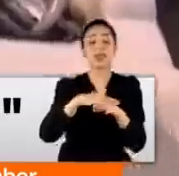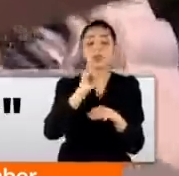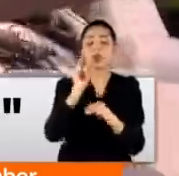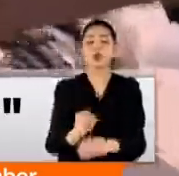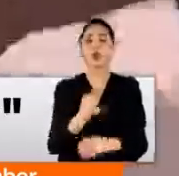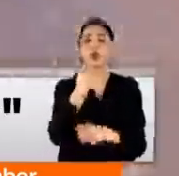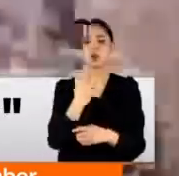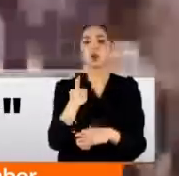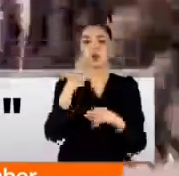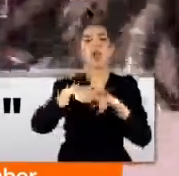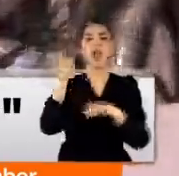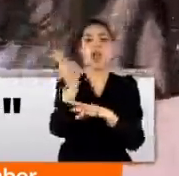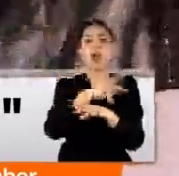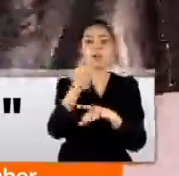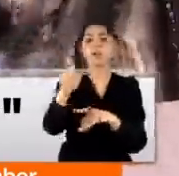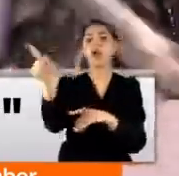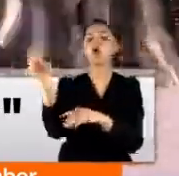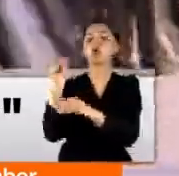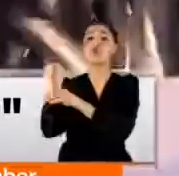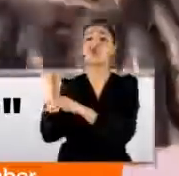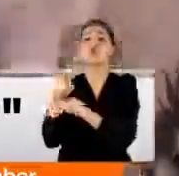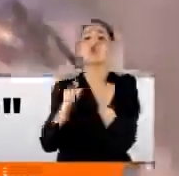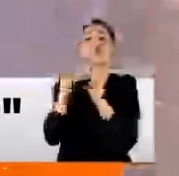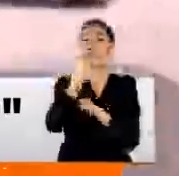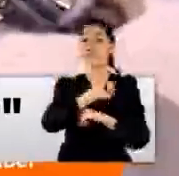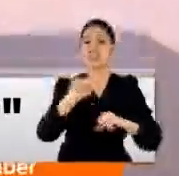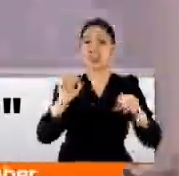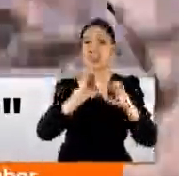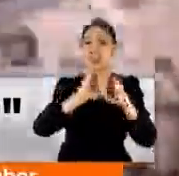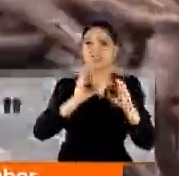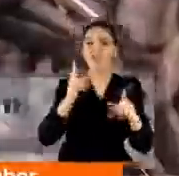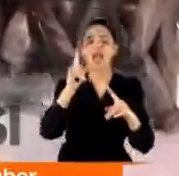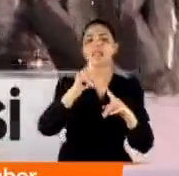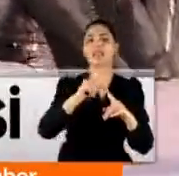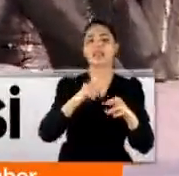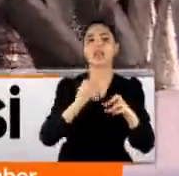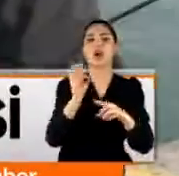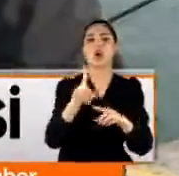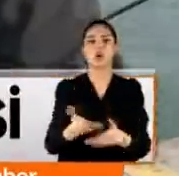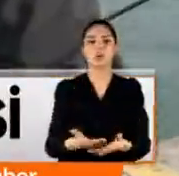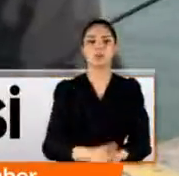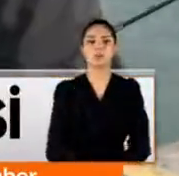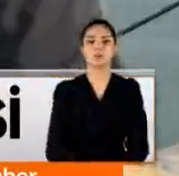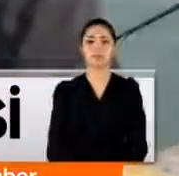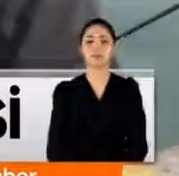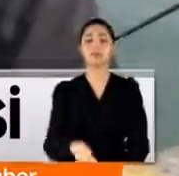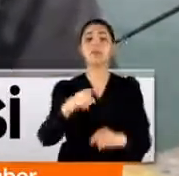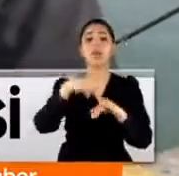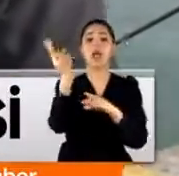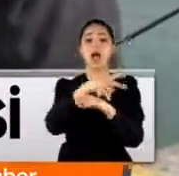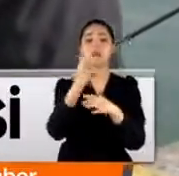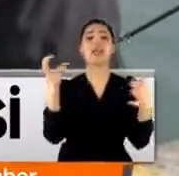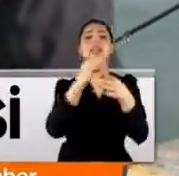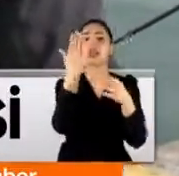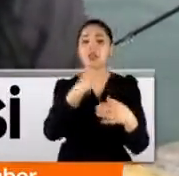kötülüğü. Hamsilere afalina türü Yunus'tan daha fazla zarar verense troller olarak görülüyor. Yunus popülasyonu hamsiyle hiçbir